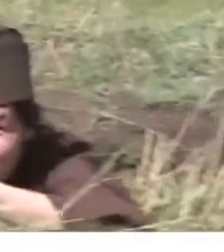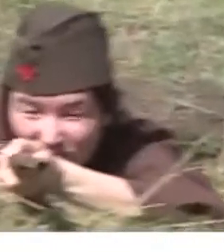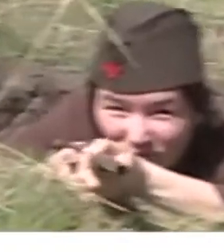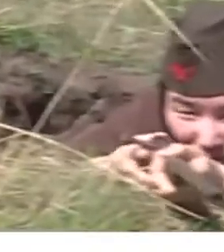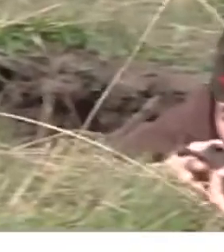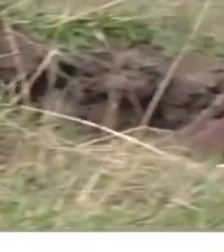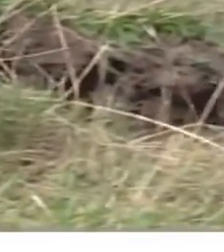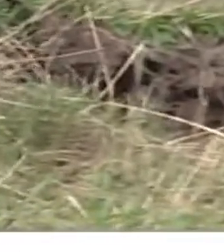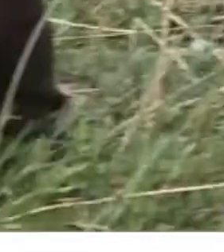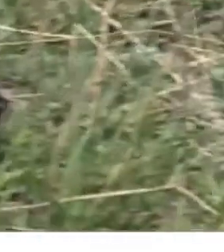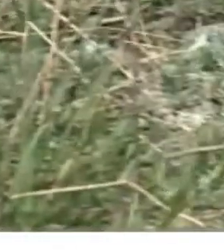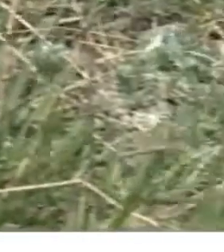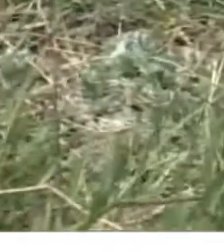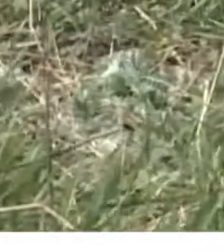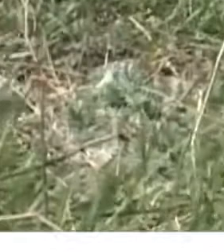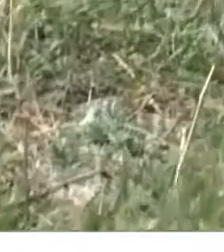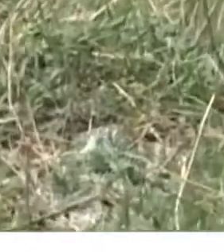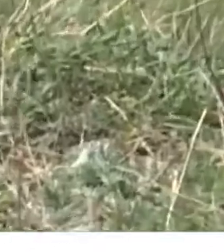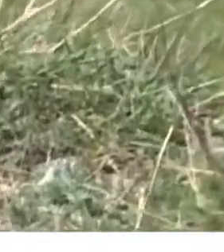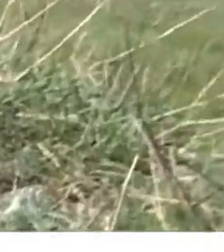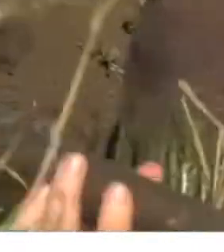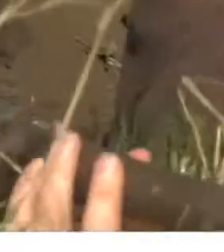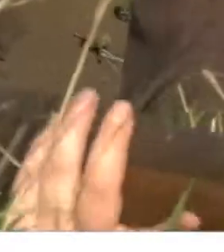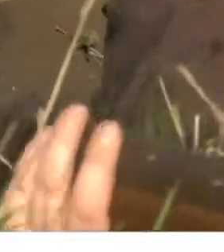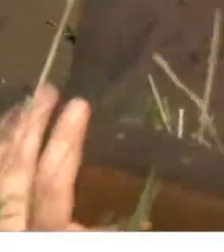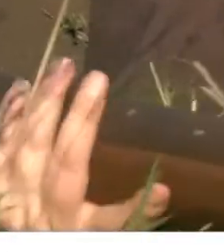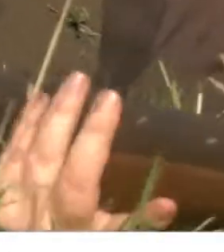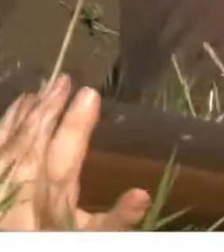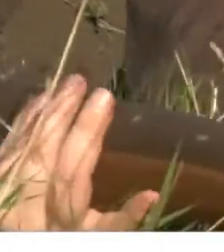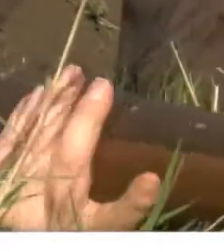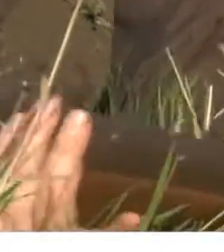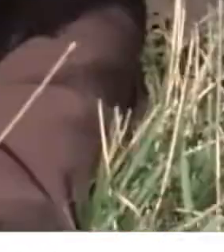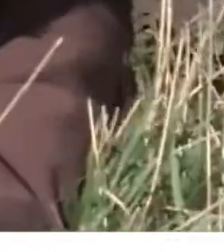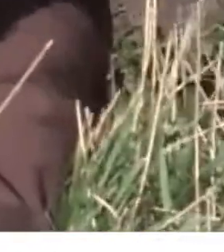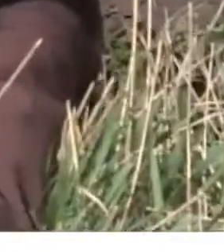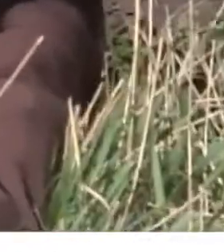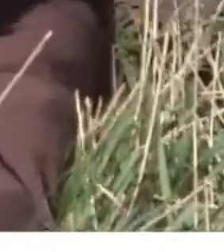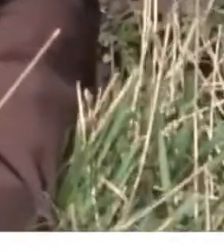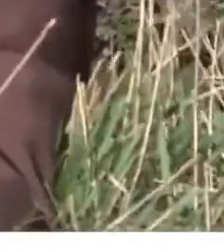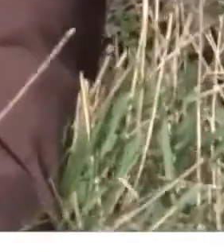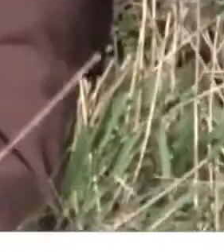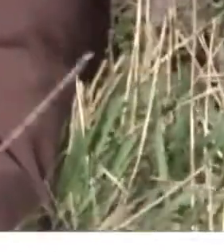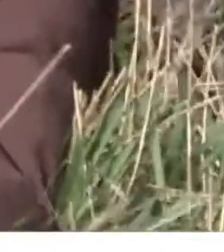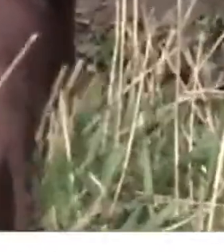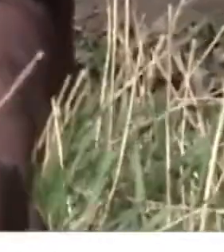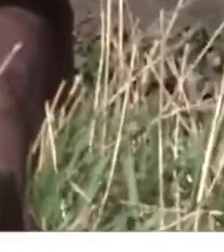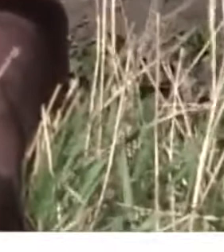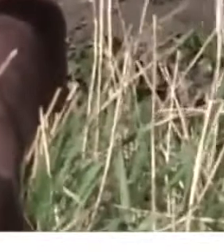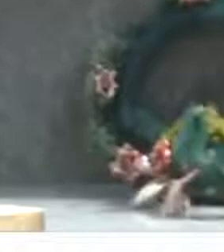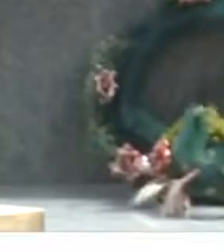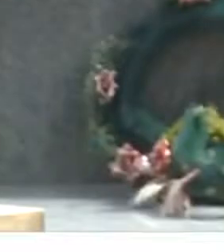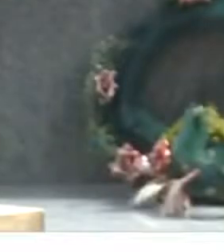Қандымайданда жаңғештілікпен соғысқан Қазақстандық әйелдер көкшетелі арнасының арнайы жобасында толғырақ бірер